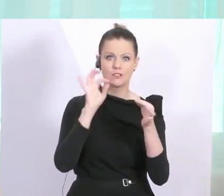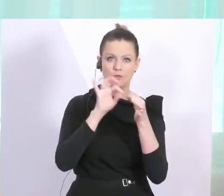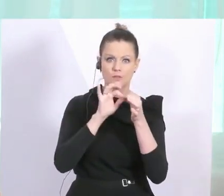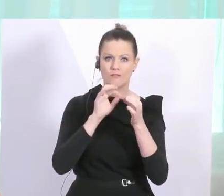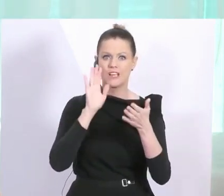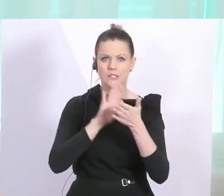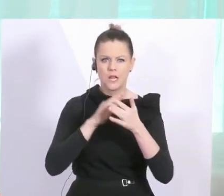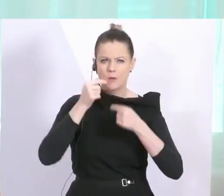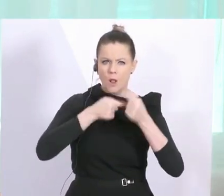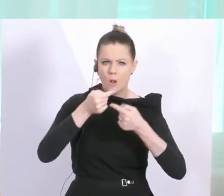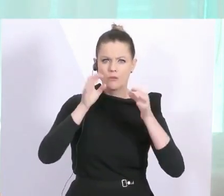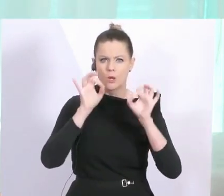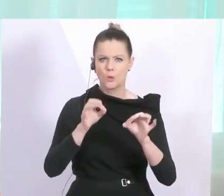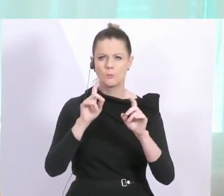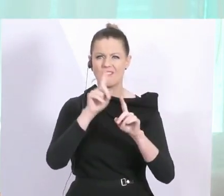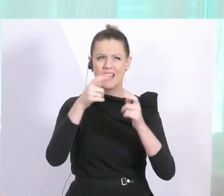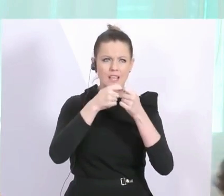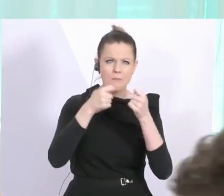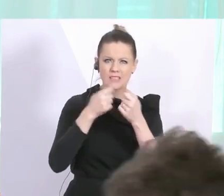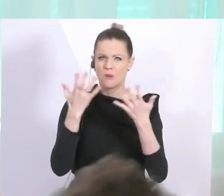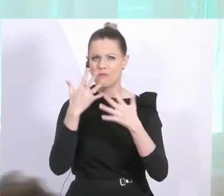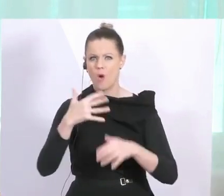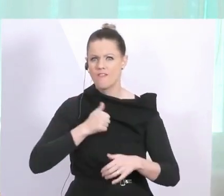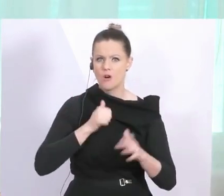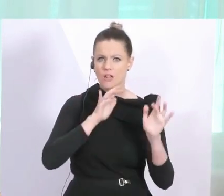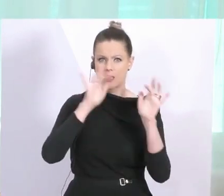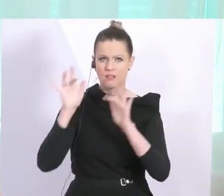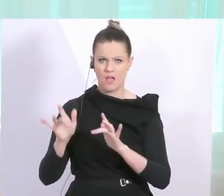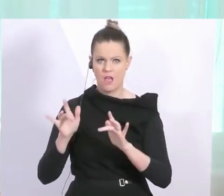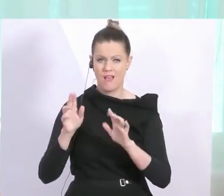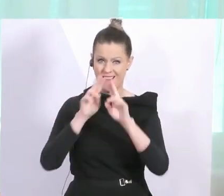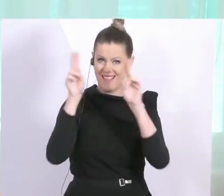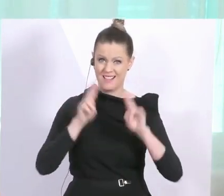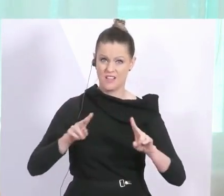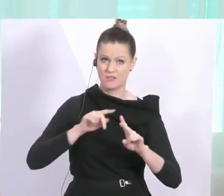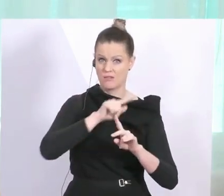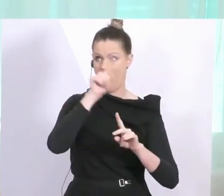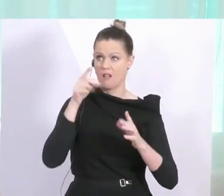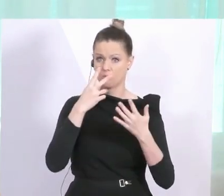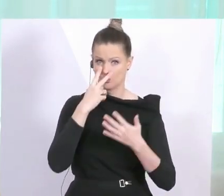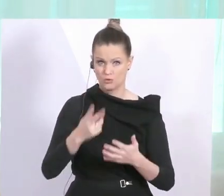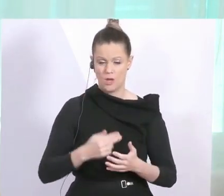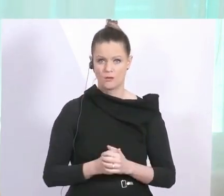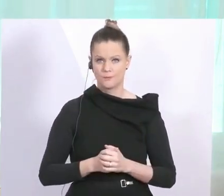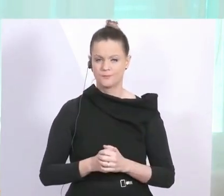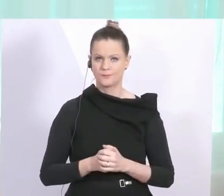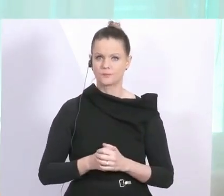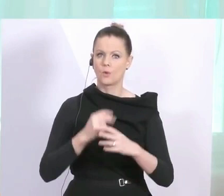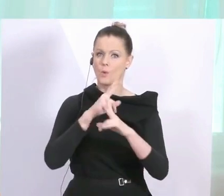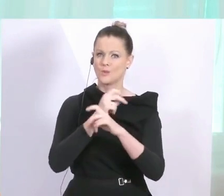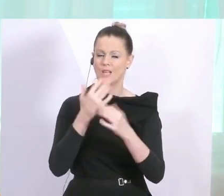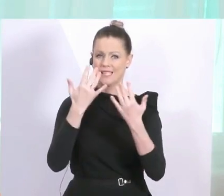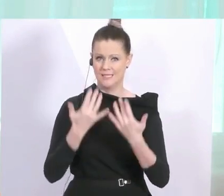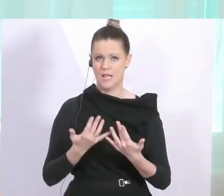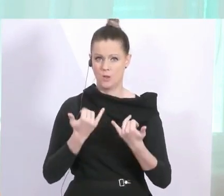welche Maßnahme hat wem auch Erfolg gebracht, zumindest Teilerfolge teilweise. Österreichs Zahlen sind